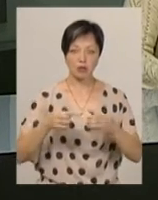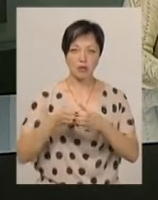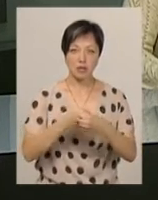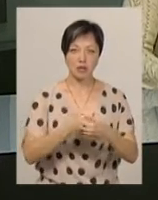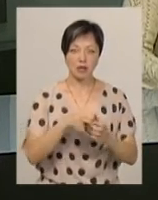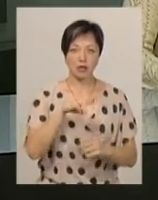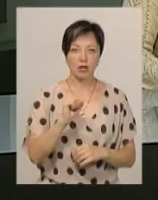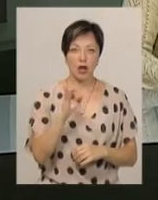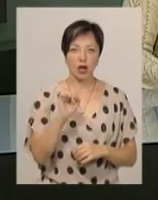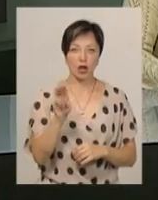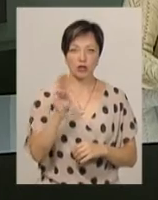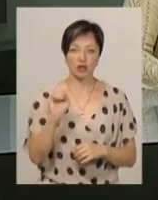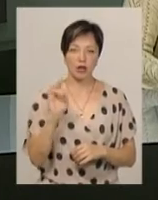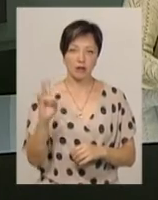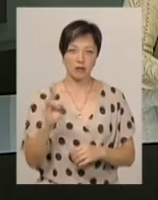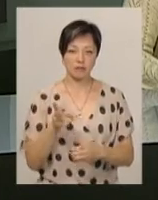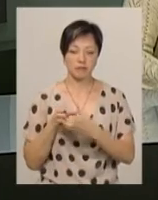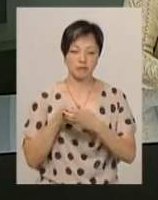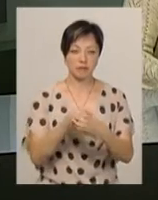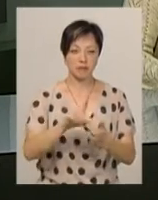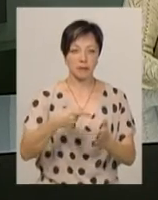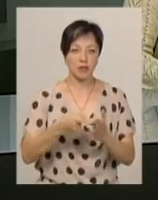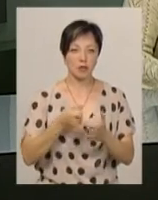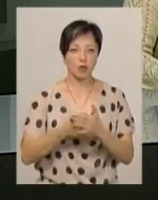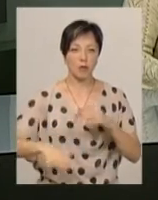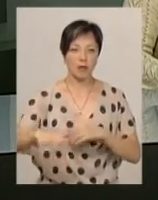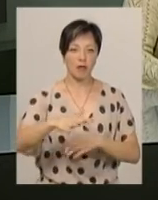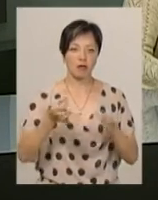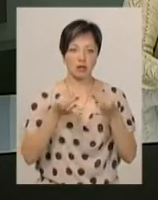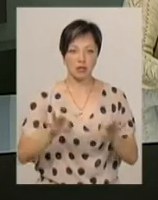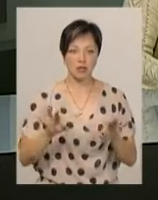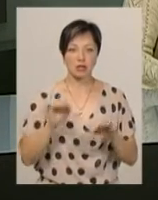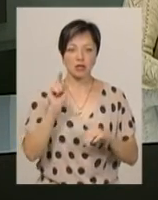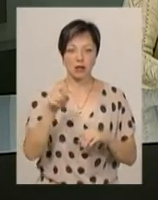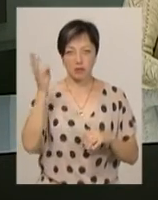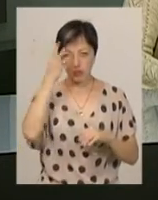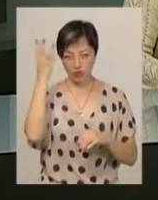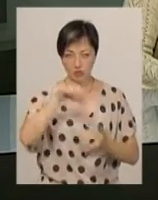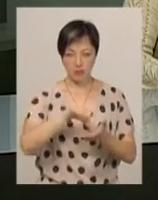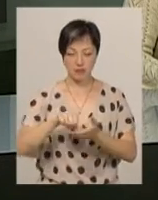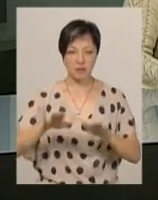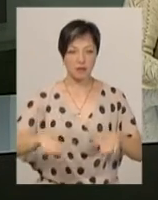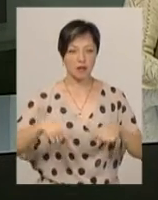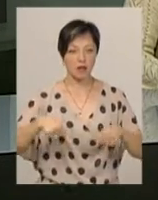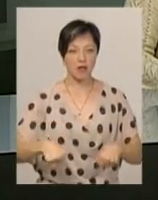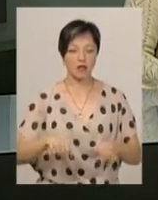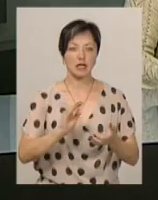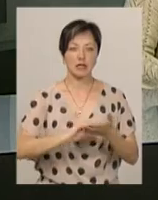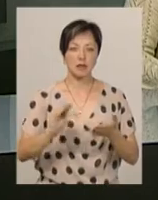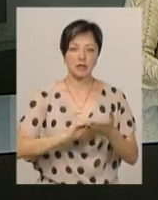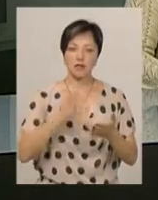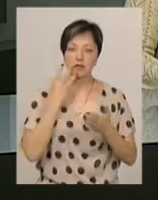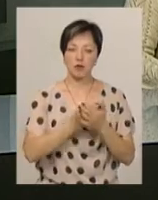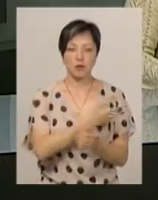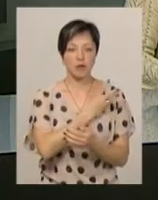Тарещан. У мотоколонії вони проїхалися містом до Майдану Незалежності. Там хмельничани та представники місцевої влади написали свої